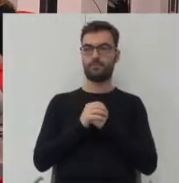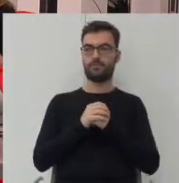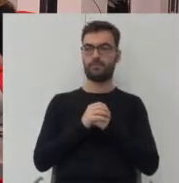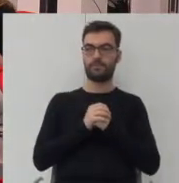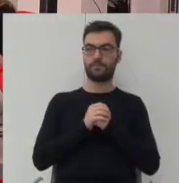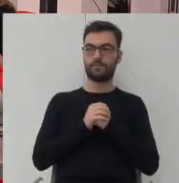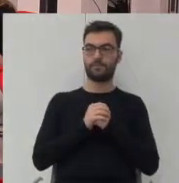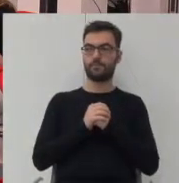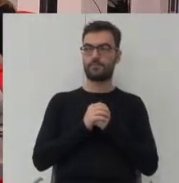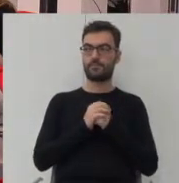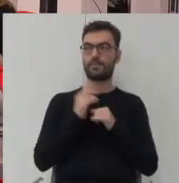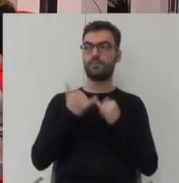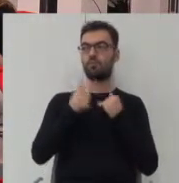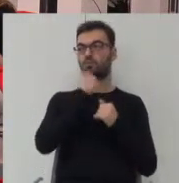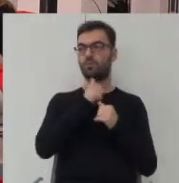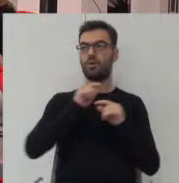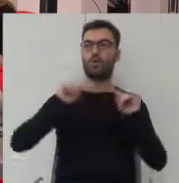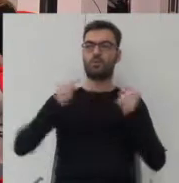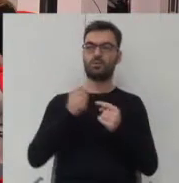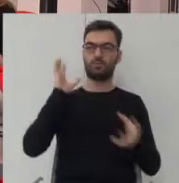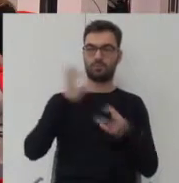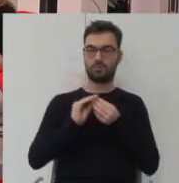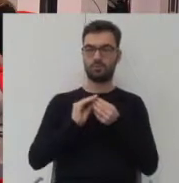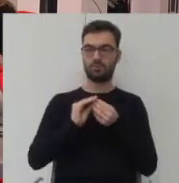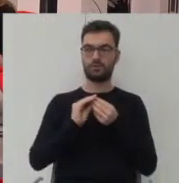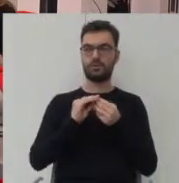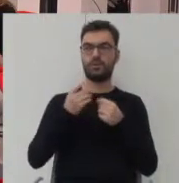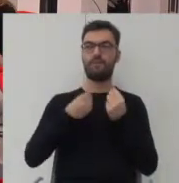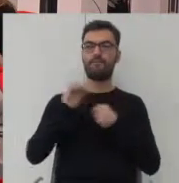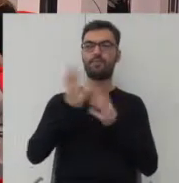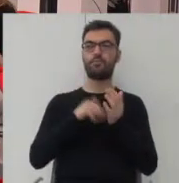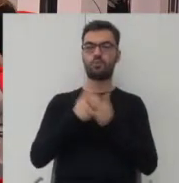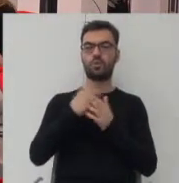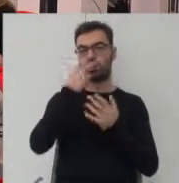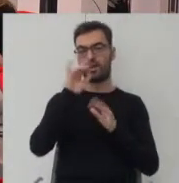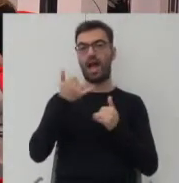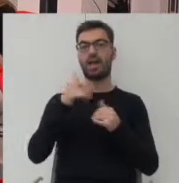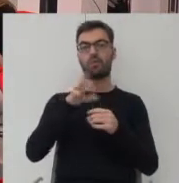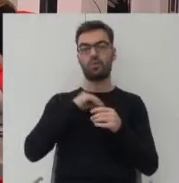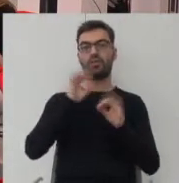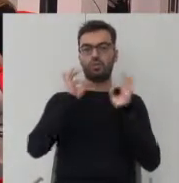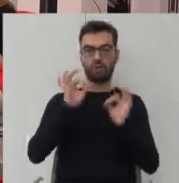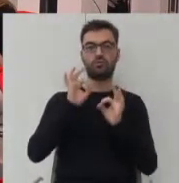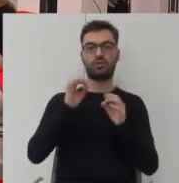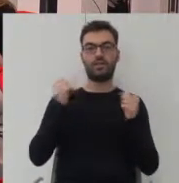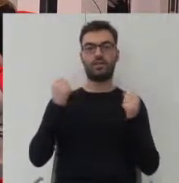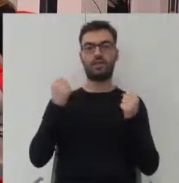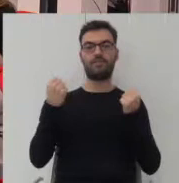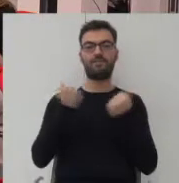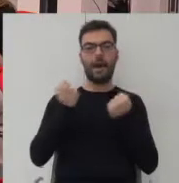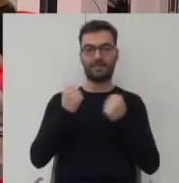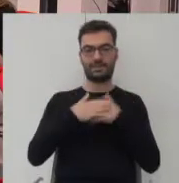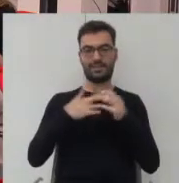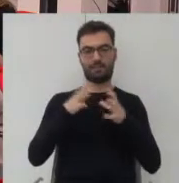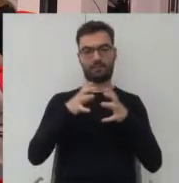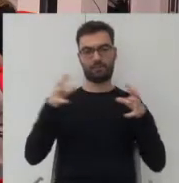Zresztą, gdyby spróbować to najkrócej podsumować, to więcej tych przykładów pokaże, jak można skutecznie dobrze intensyfikować zabudowę